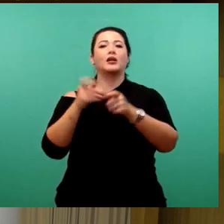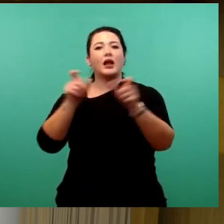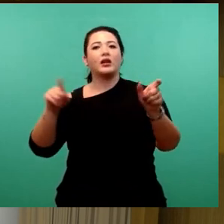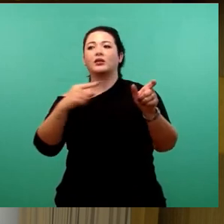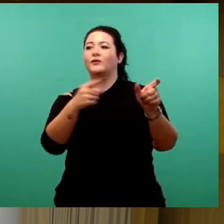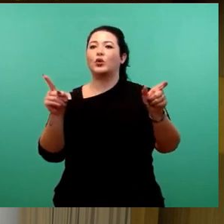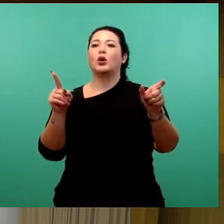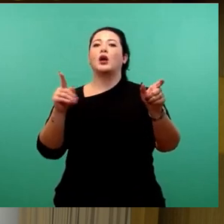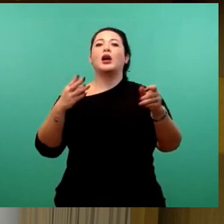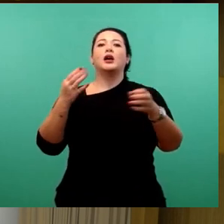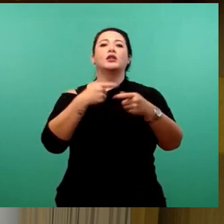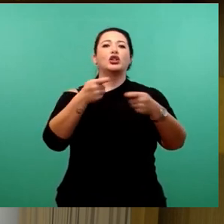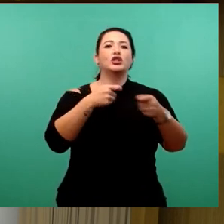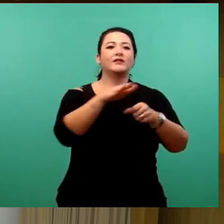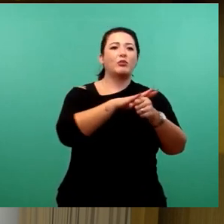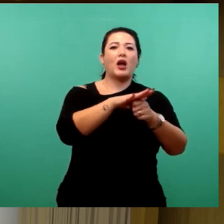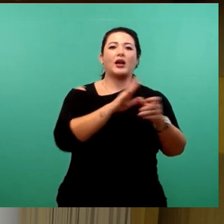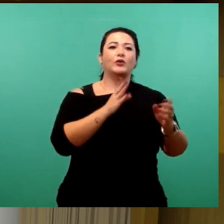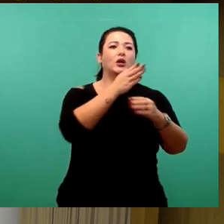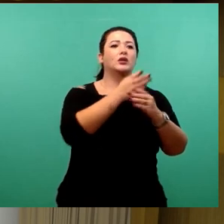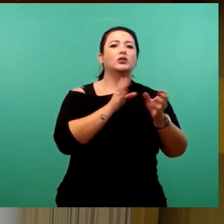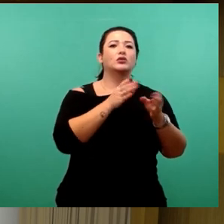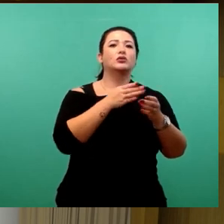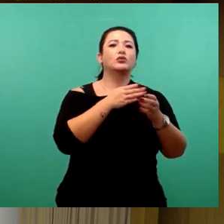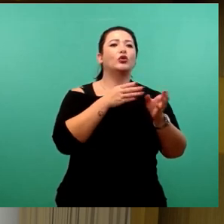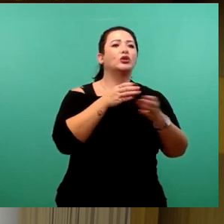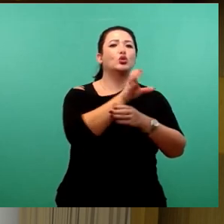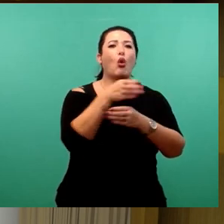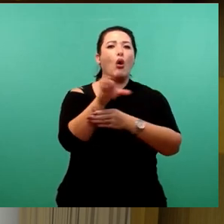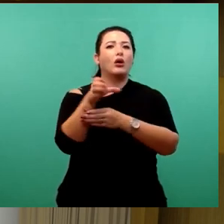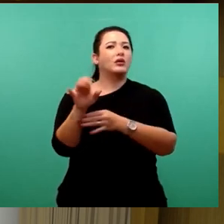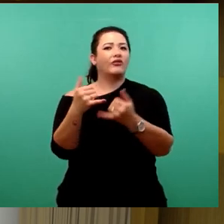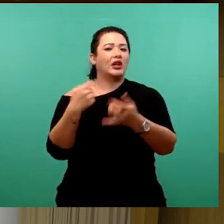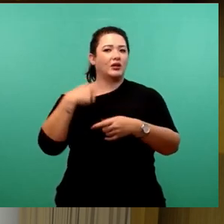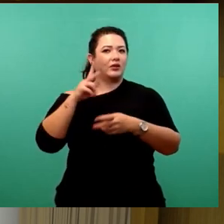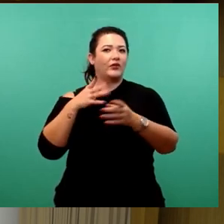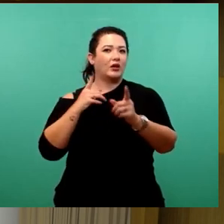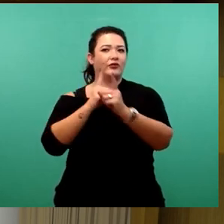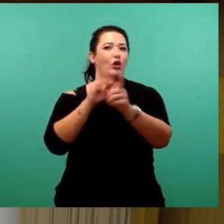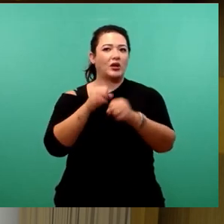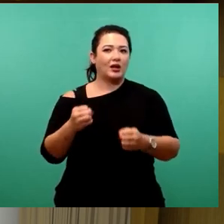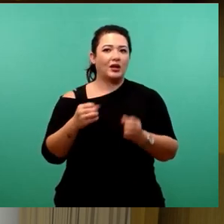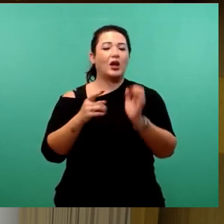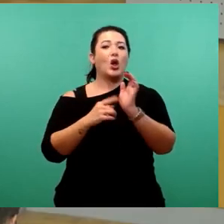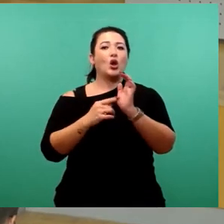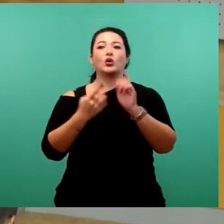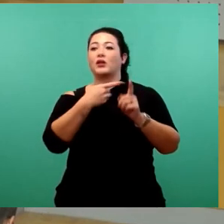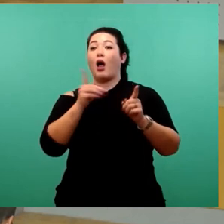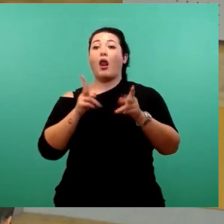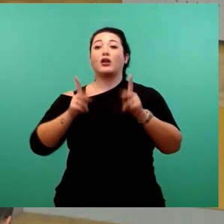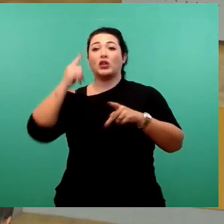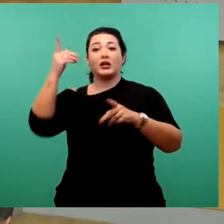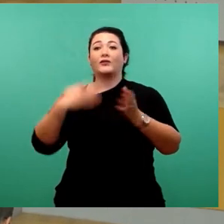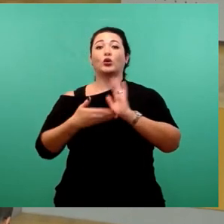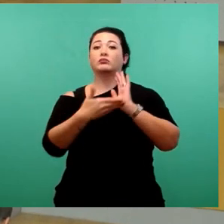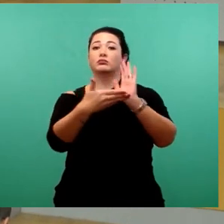Geschäftsbereich noch neue Hauptsatzungen zugeordnet werden sollen. Da diese Zuordnung unmöglich erscheint, beziehungsweise nicht allen Stadträten zur Verfügung gestellt wurde und eine offizielle